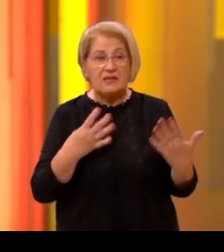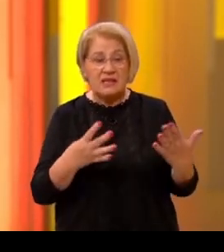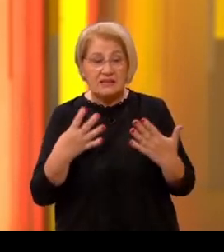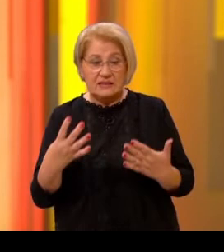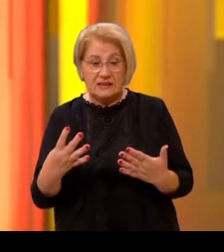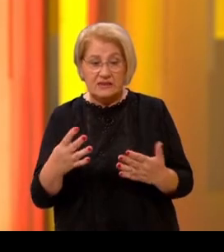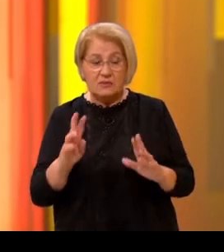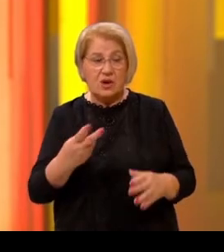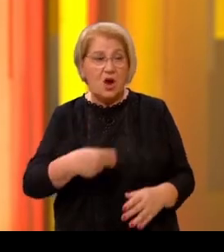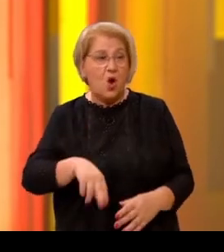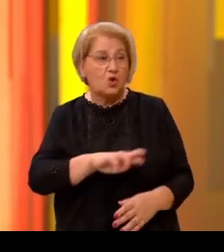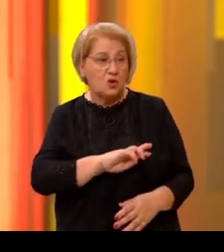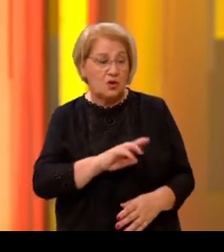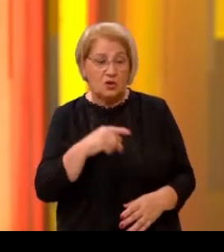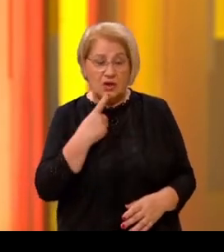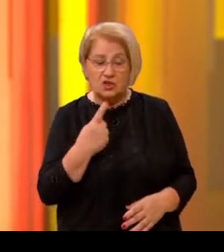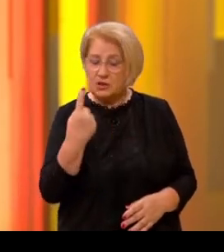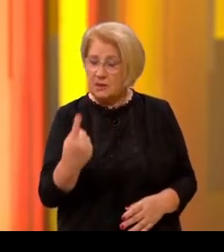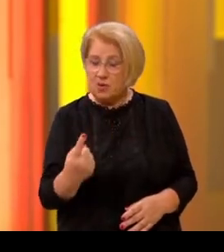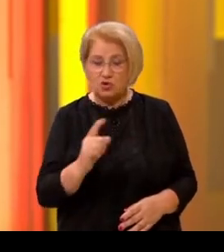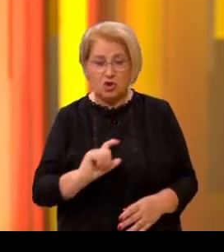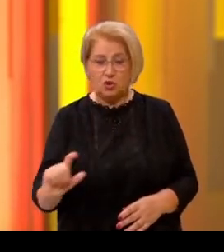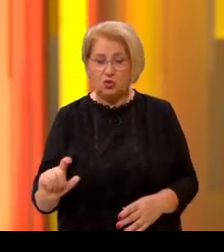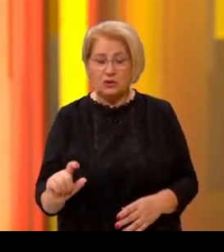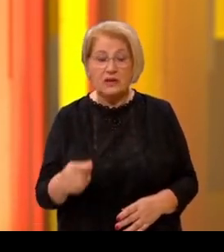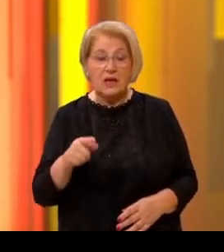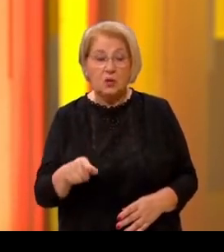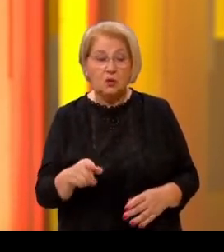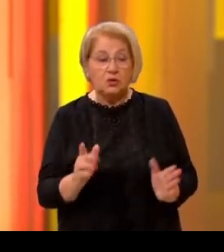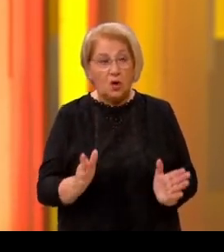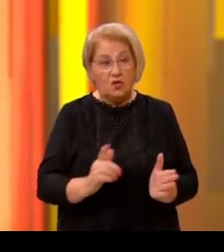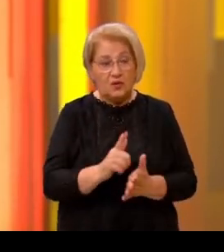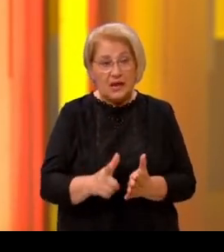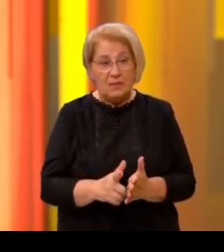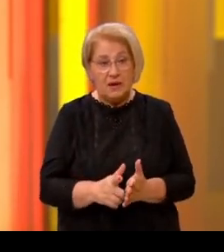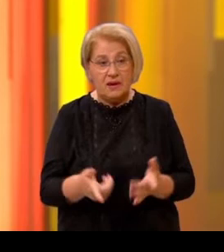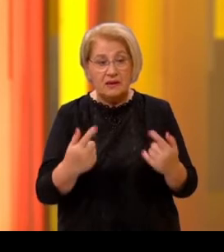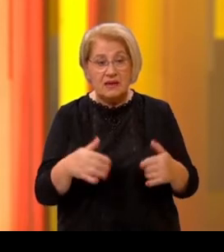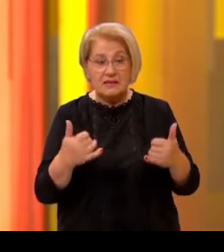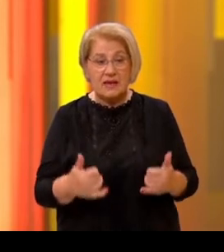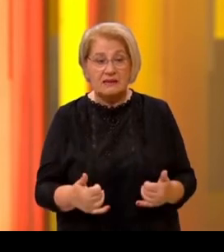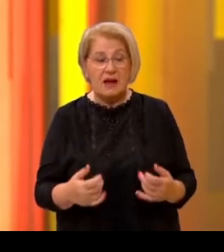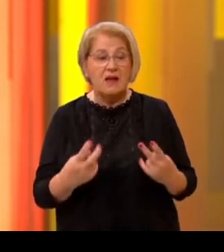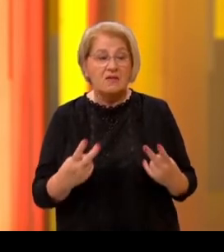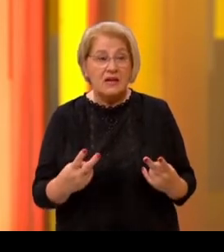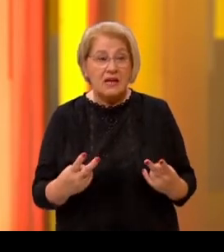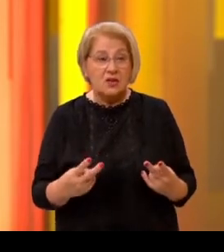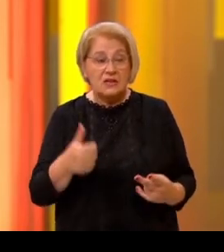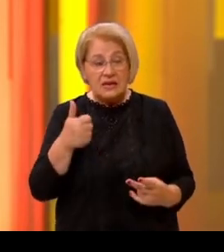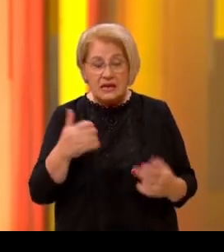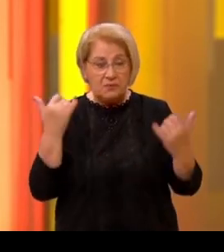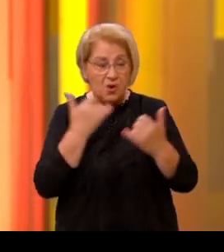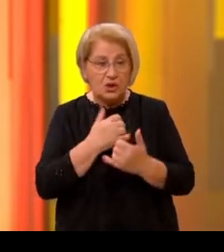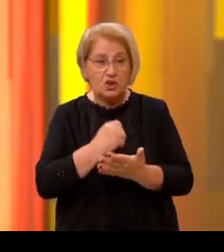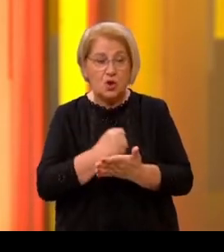Ja moram odgovorno reći da ne postoji nikakav dug umirovljenicima u odnosu na to razdoblje. I da je aktualna vrijednost mirovine prva nije pogrešeno